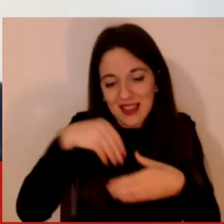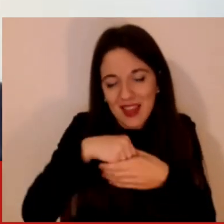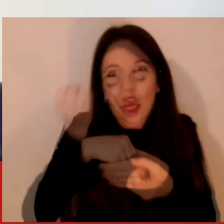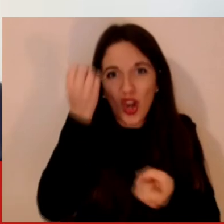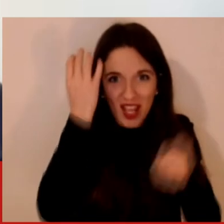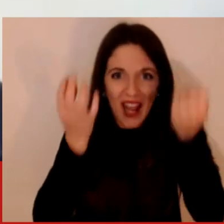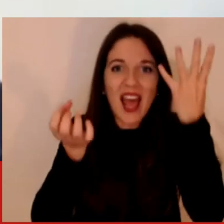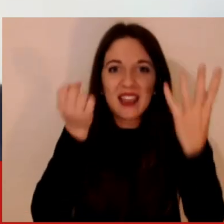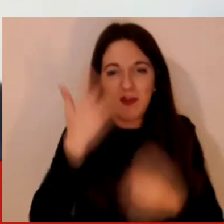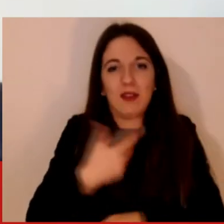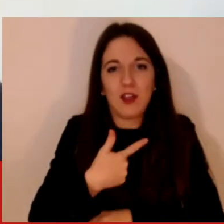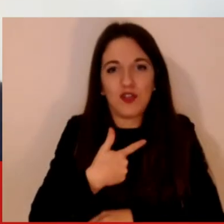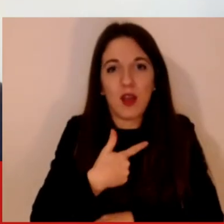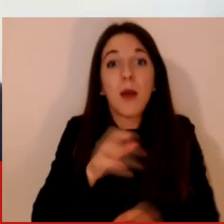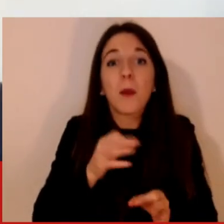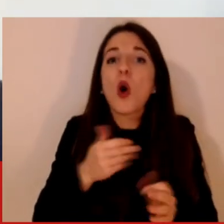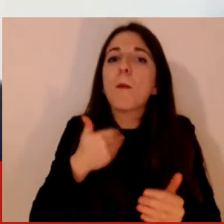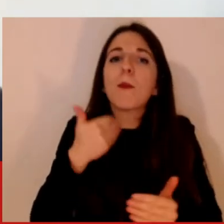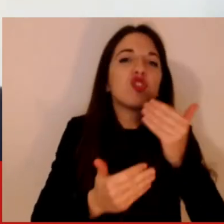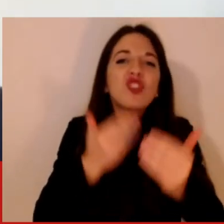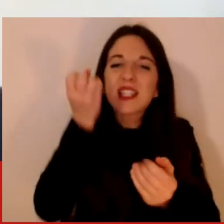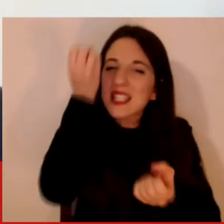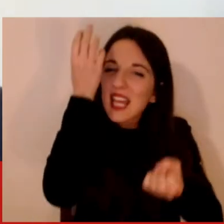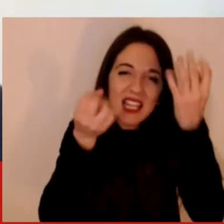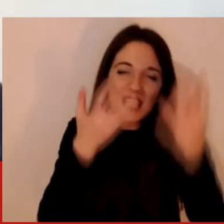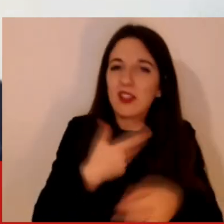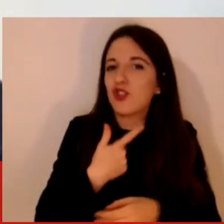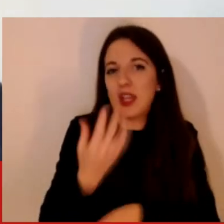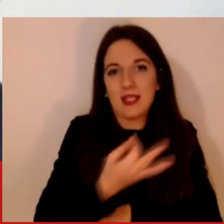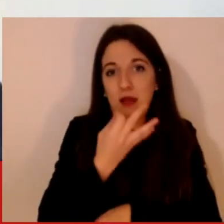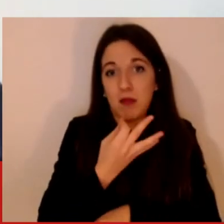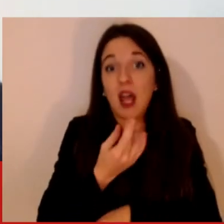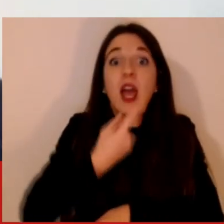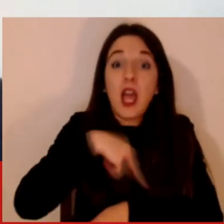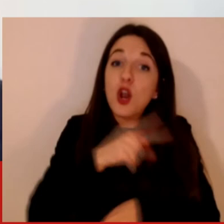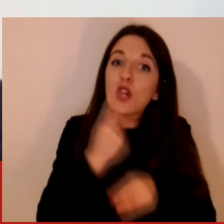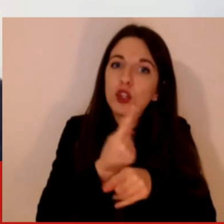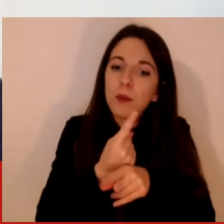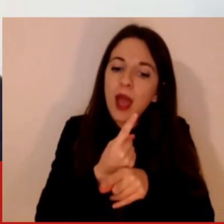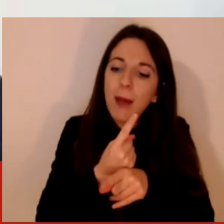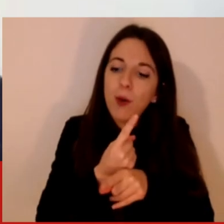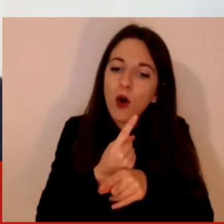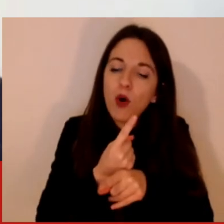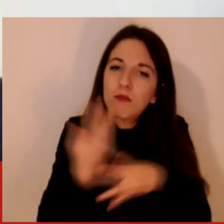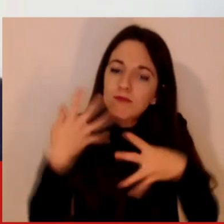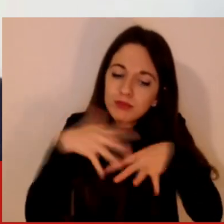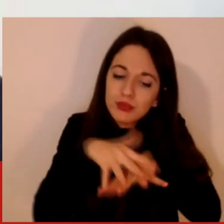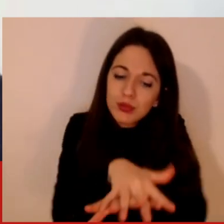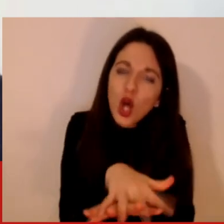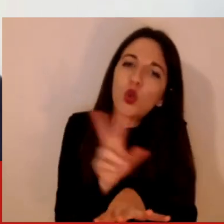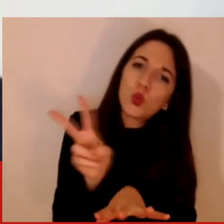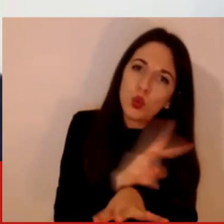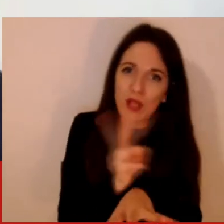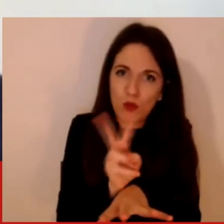creativi e quindi dobbiamo innestare le due cose ed uscire da queste profezie come dice come si dice